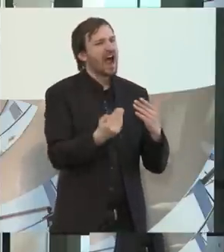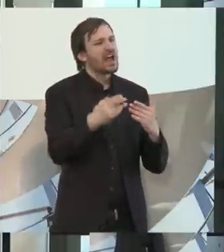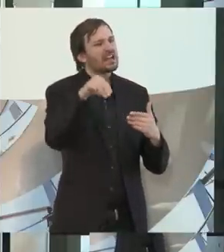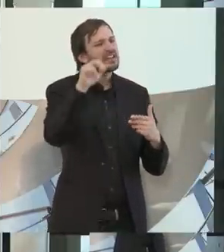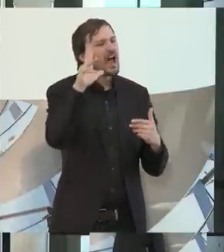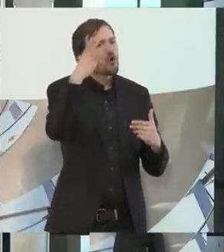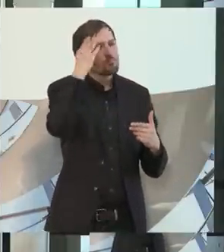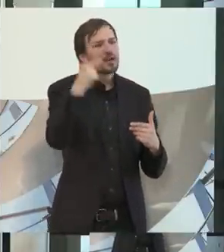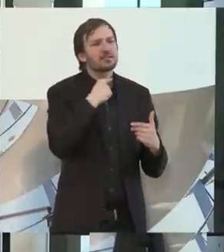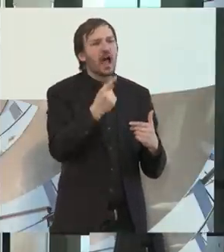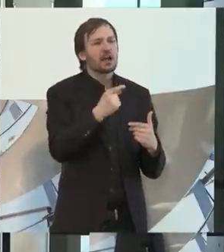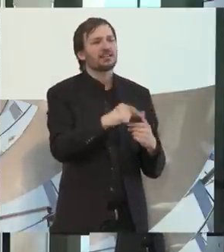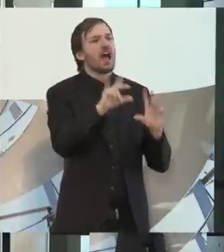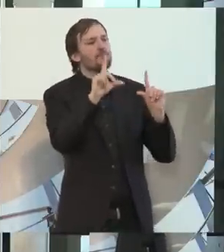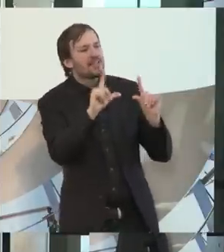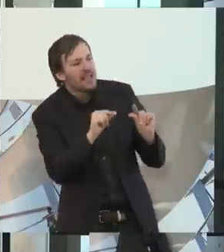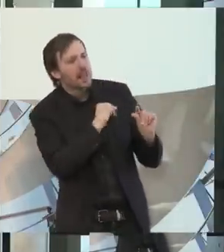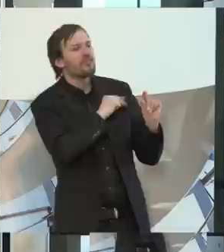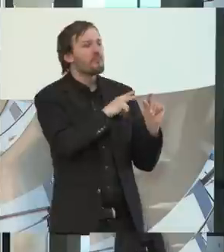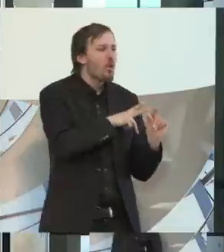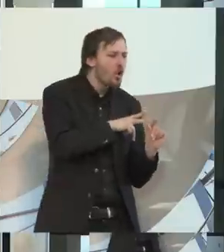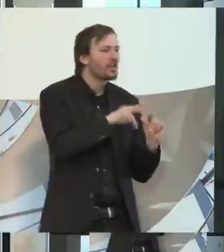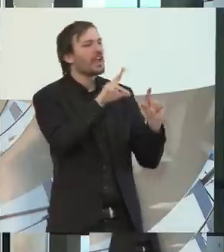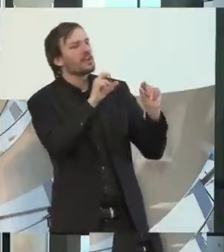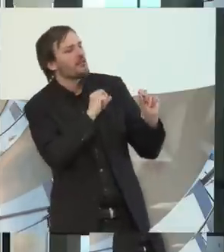ja, eine Menge an Vermögen sollte möglich sein.